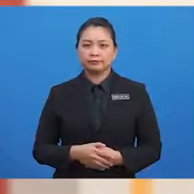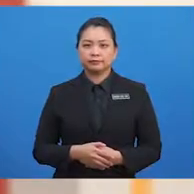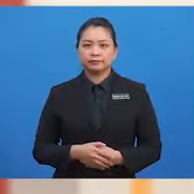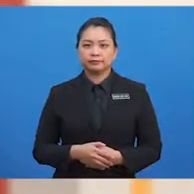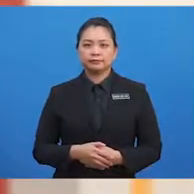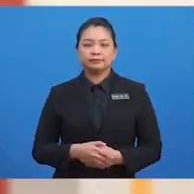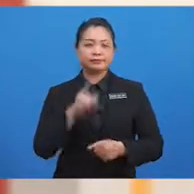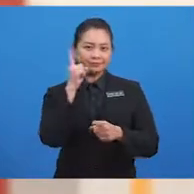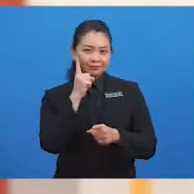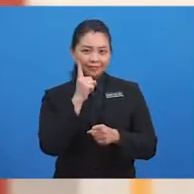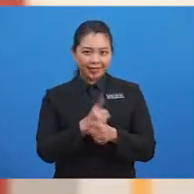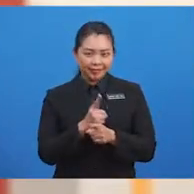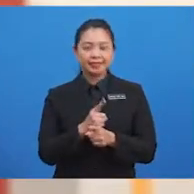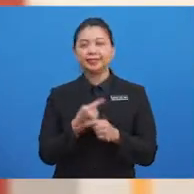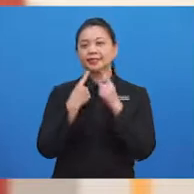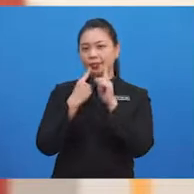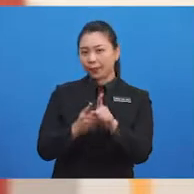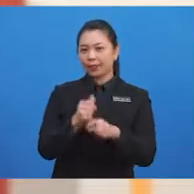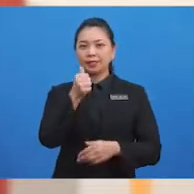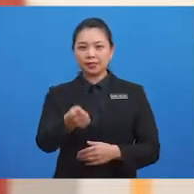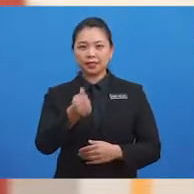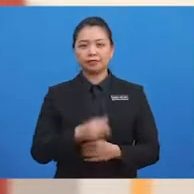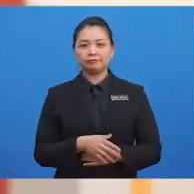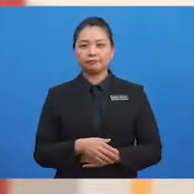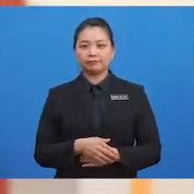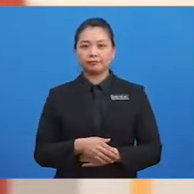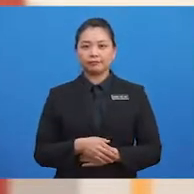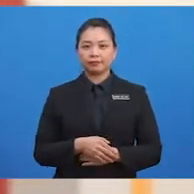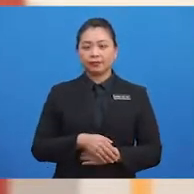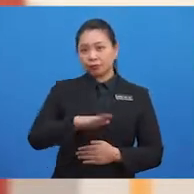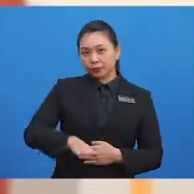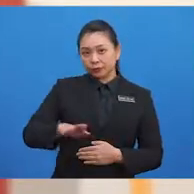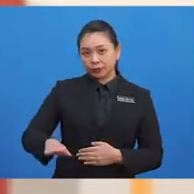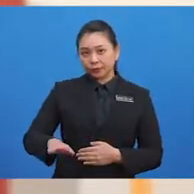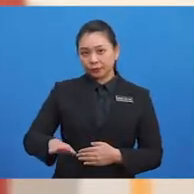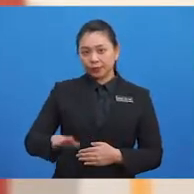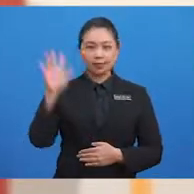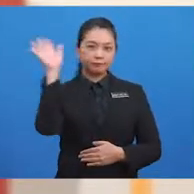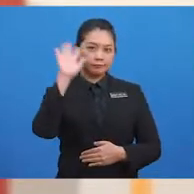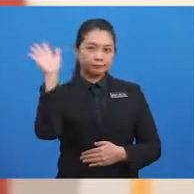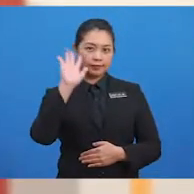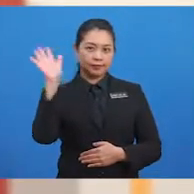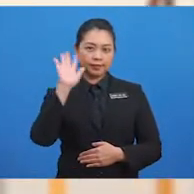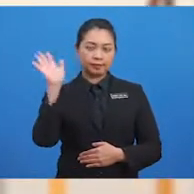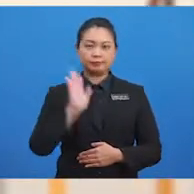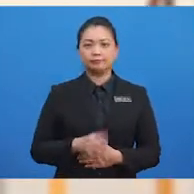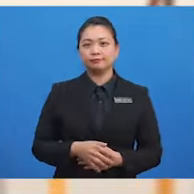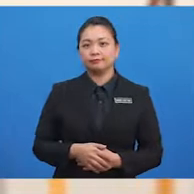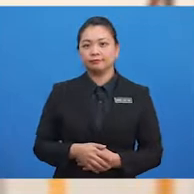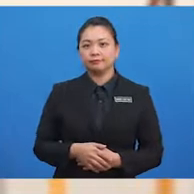Betul jawapan anda. Budak-budak melambaikan tangan.